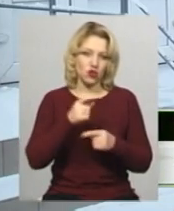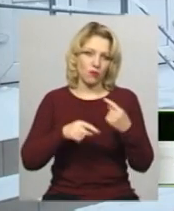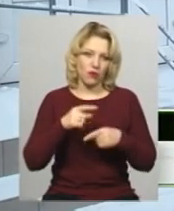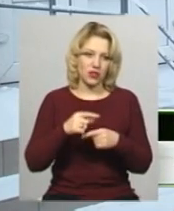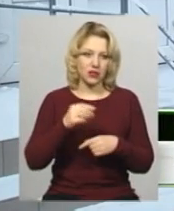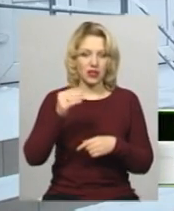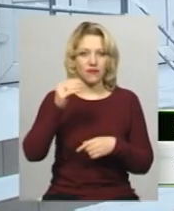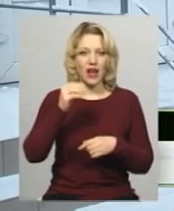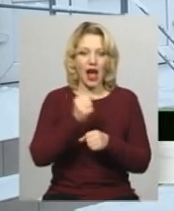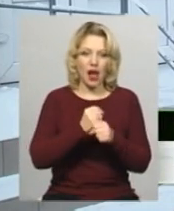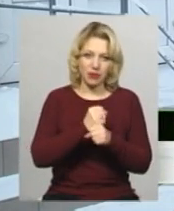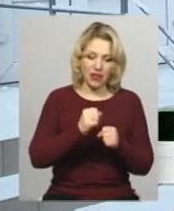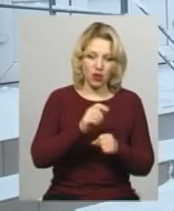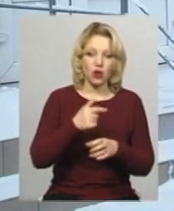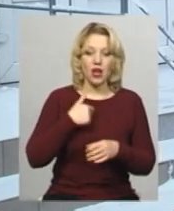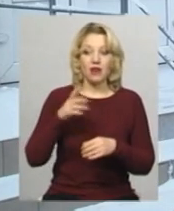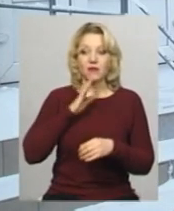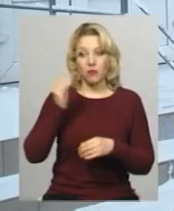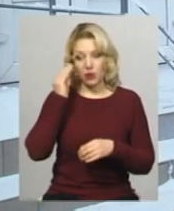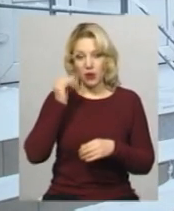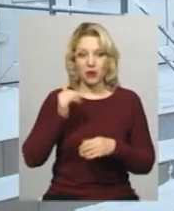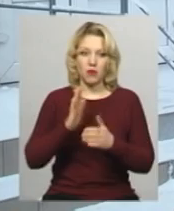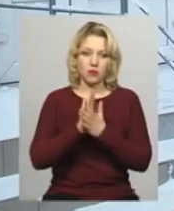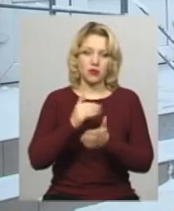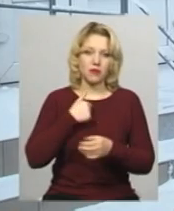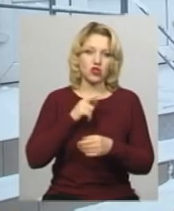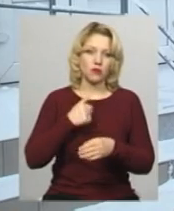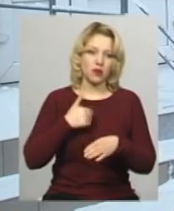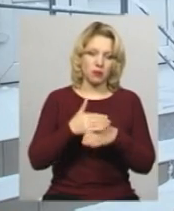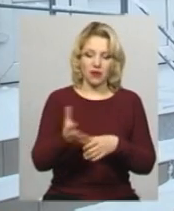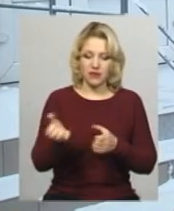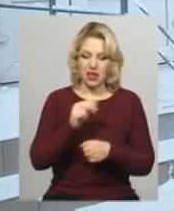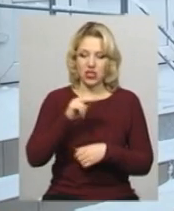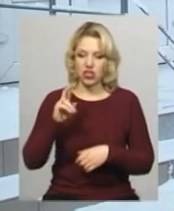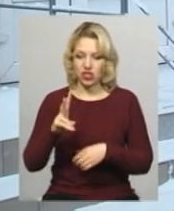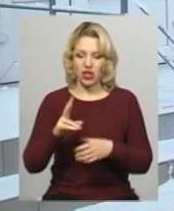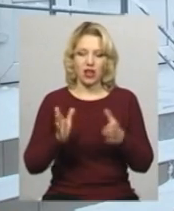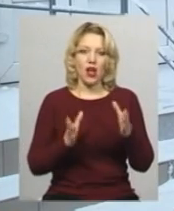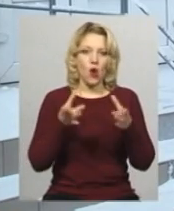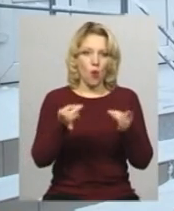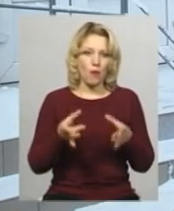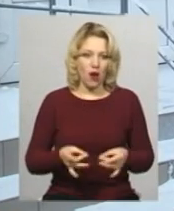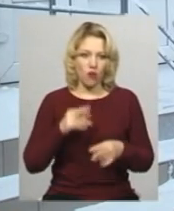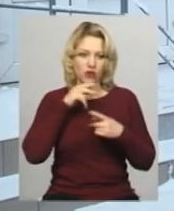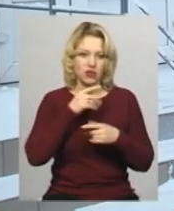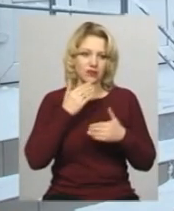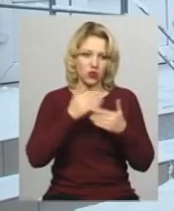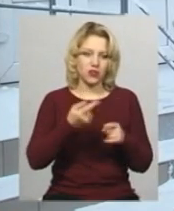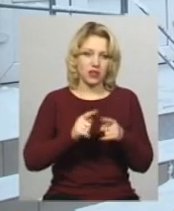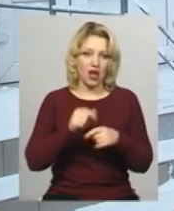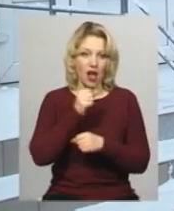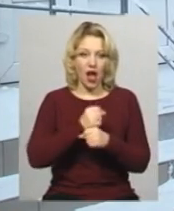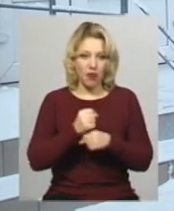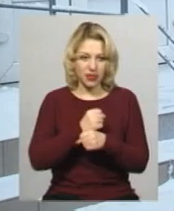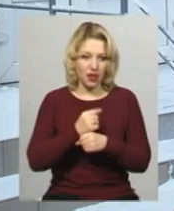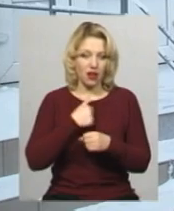запідозрила і попросила мене, аби я їй у цьому допомогла. Я взяла чек та упаковку з ліками і звернулася до цієї аптеки. Але в